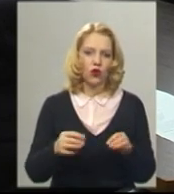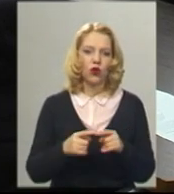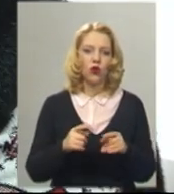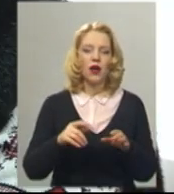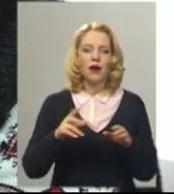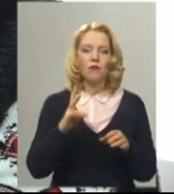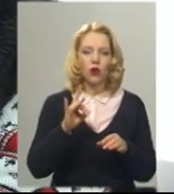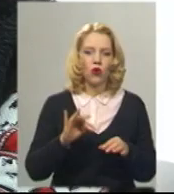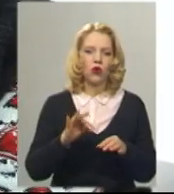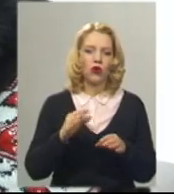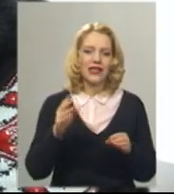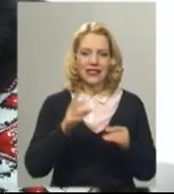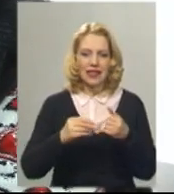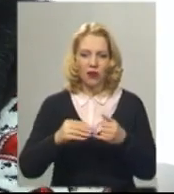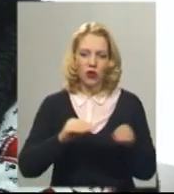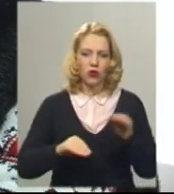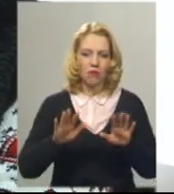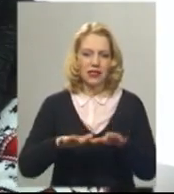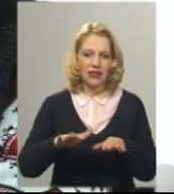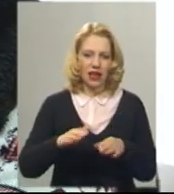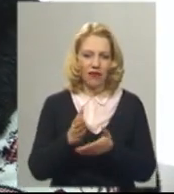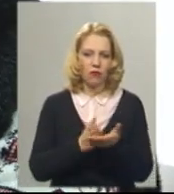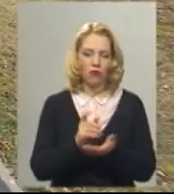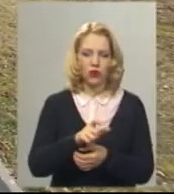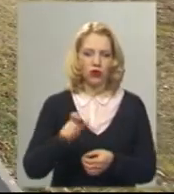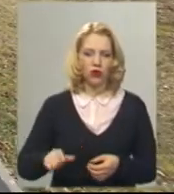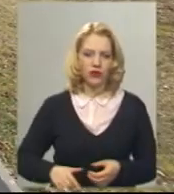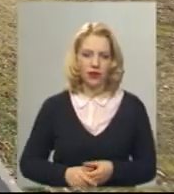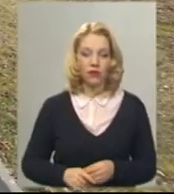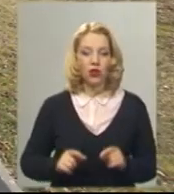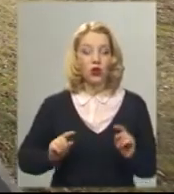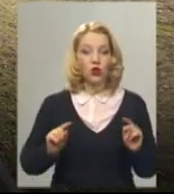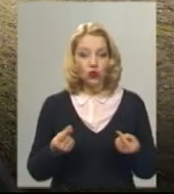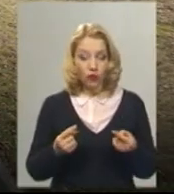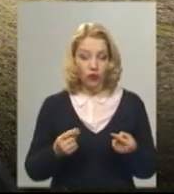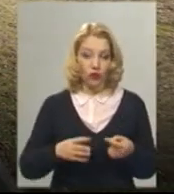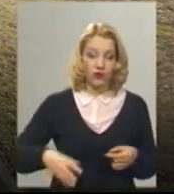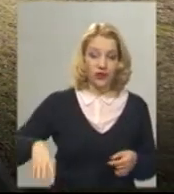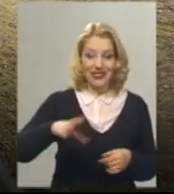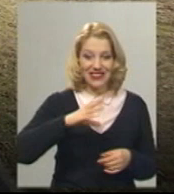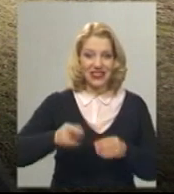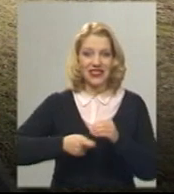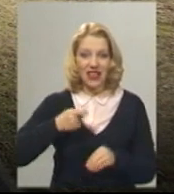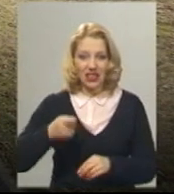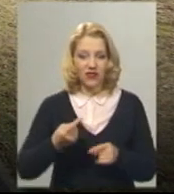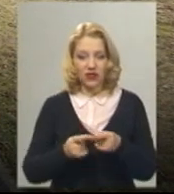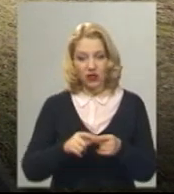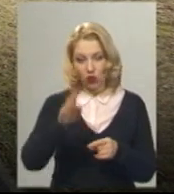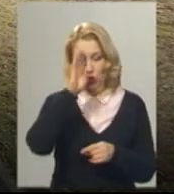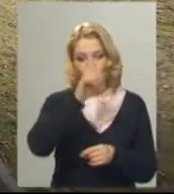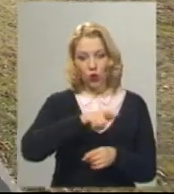розповідає депутат Китайгородської сільської ради Євгенія Коритнік. Чомусь ці заяви від цих хлопців,